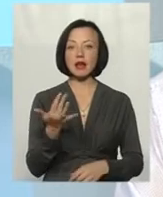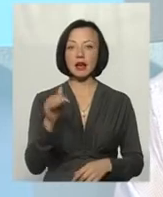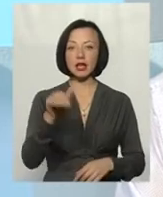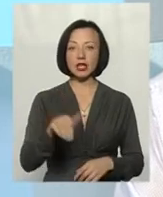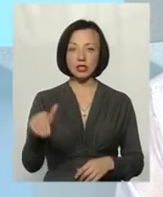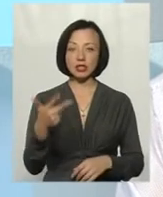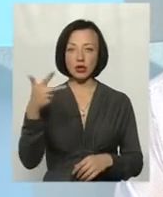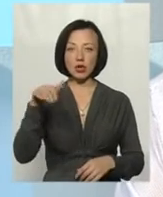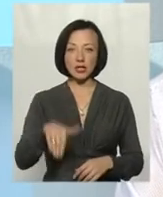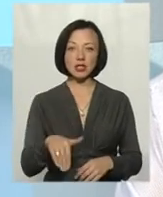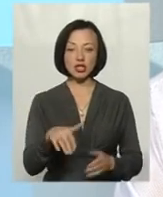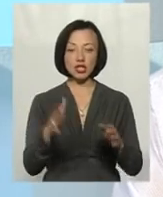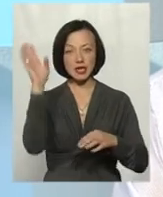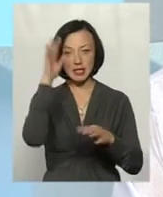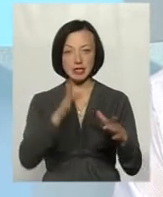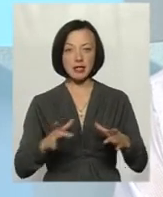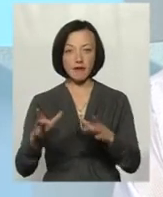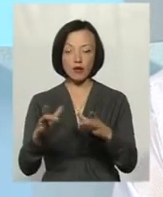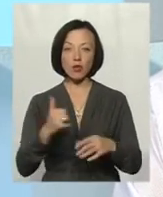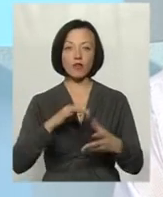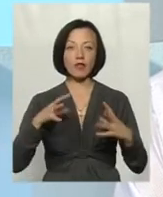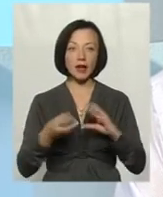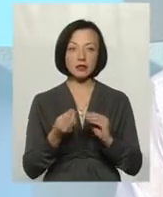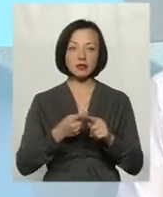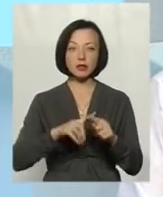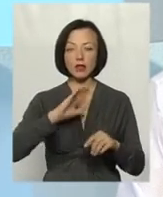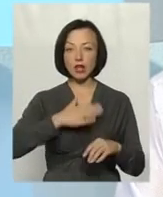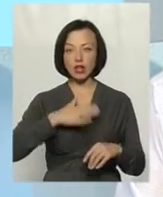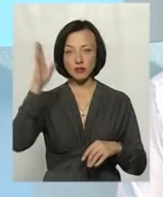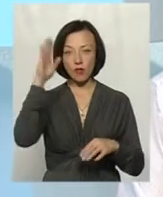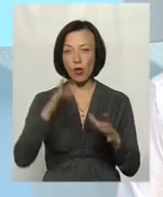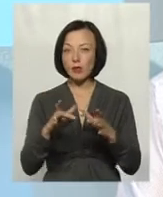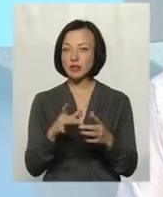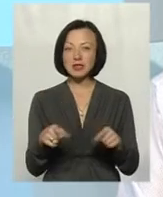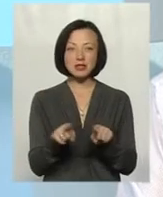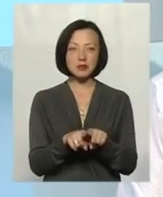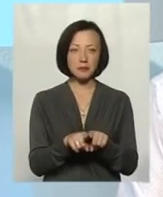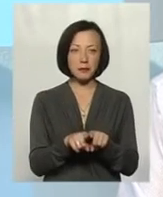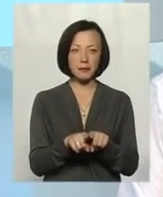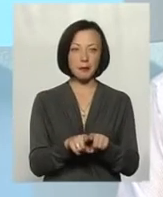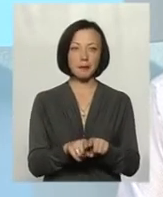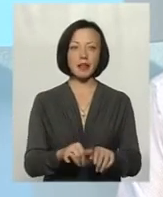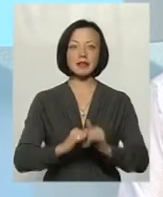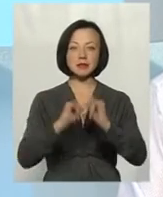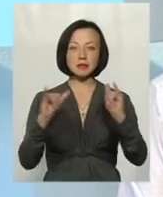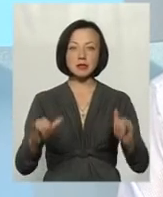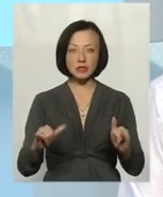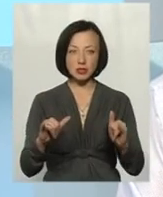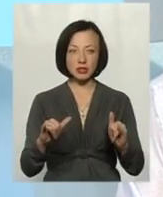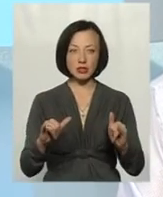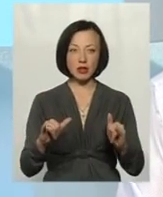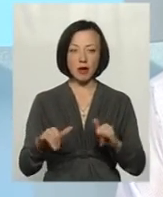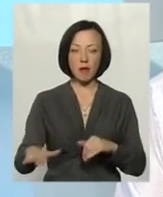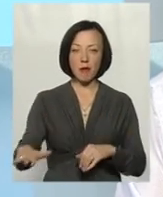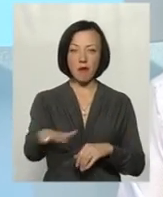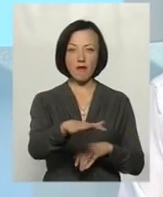порядку трьох тисяч ставків, і внаслідок цього наші водні об'єкти наскільки зарегульовані, збільшене саме дзеркало поверхні